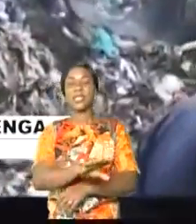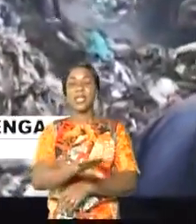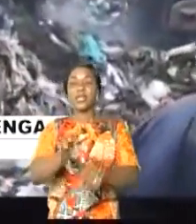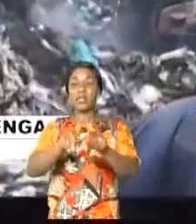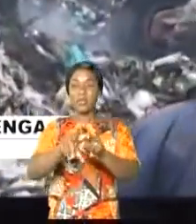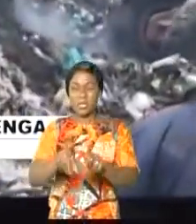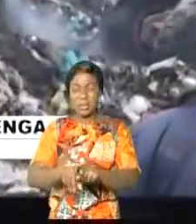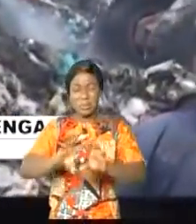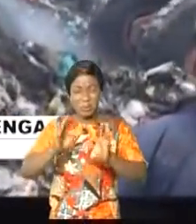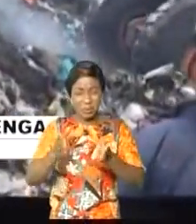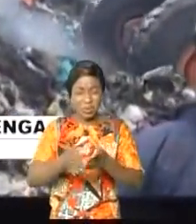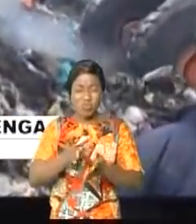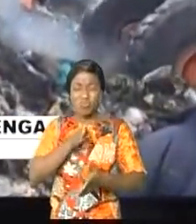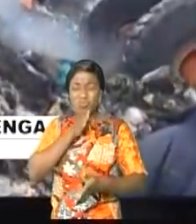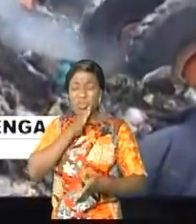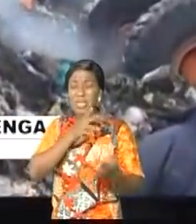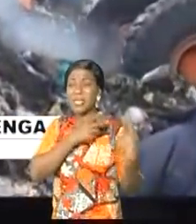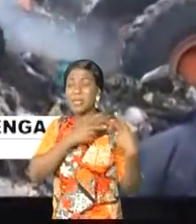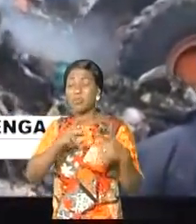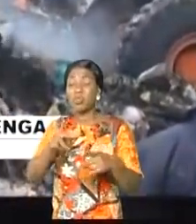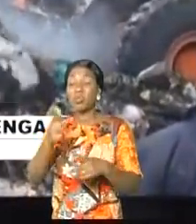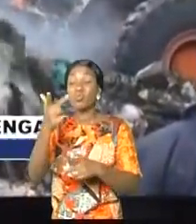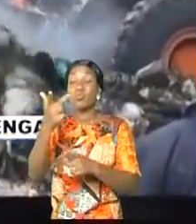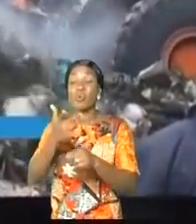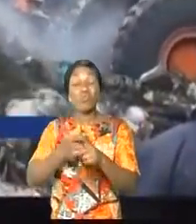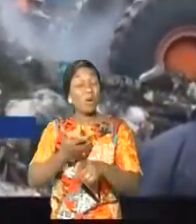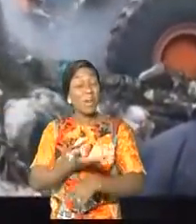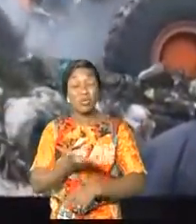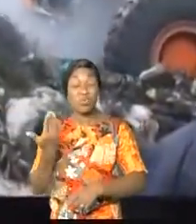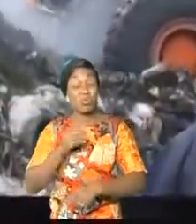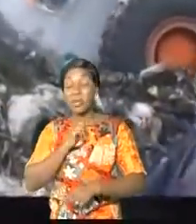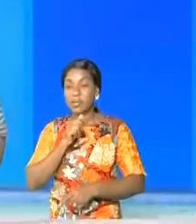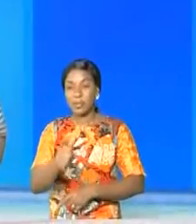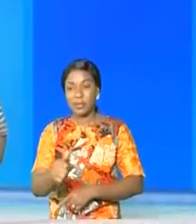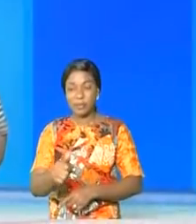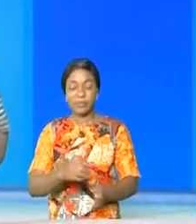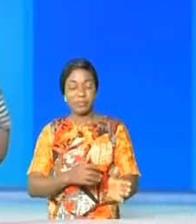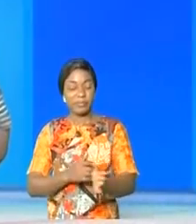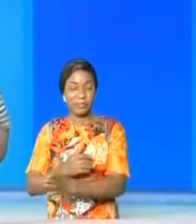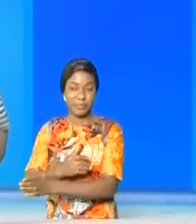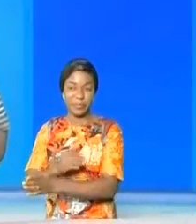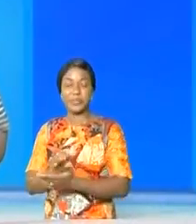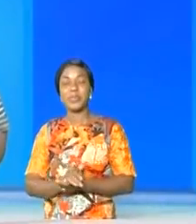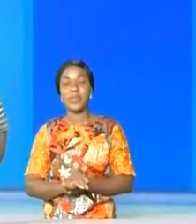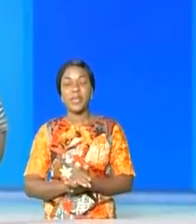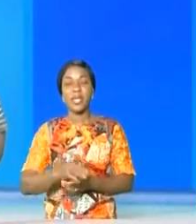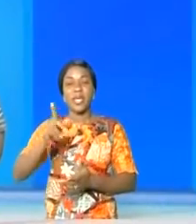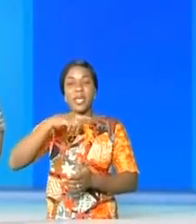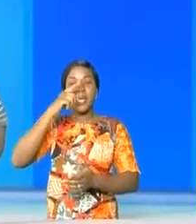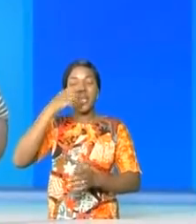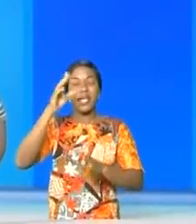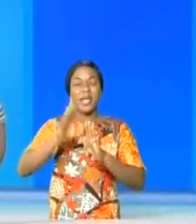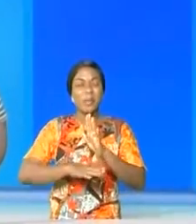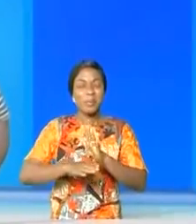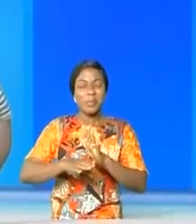dont les immondices traînaient depuis bientôt trois mois sans être évacués. L'Assemblée nationale a un nouveau